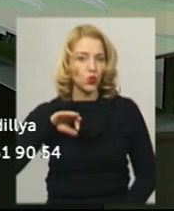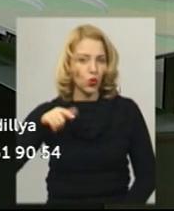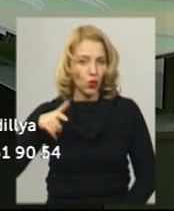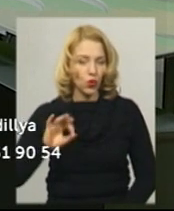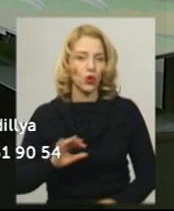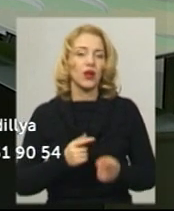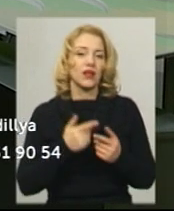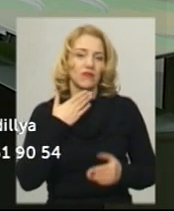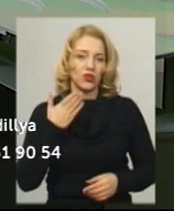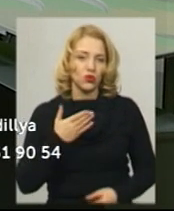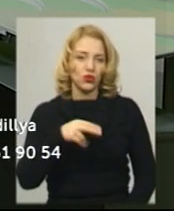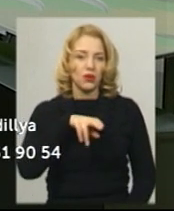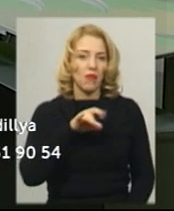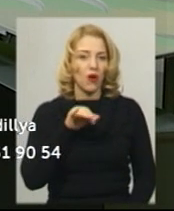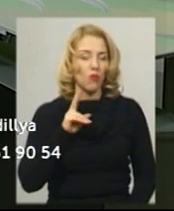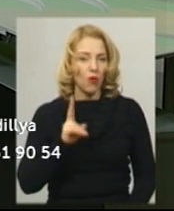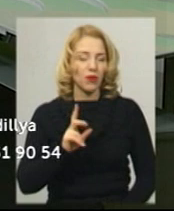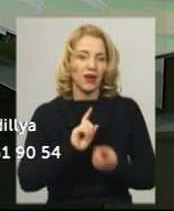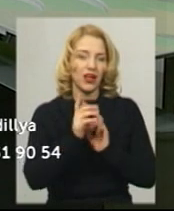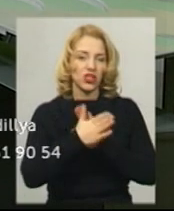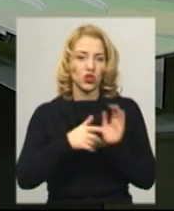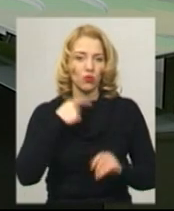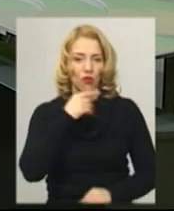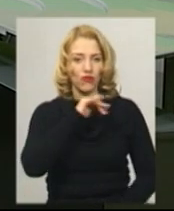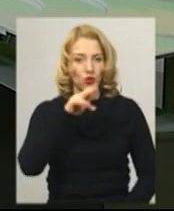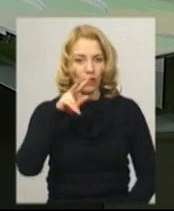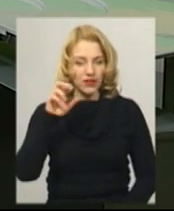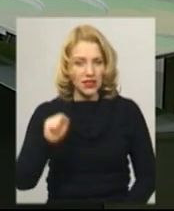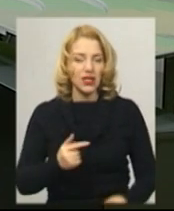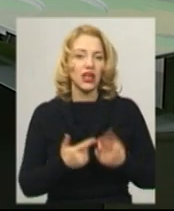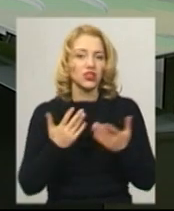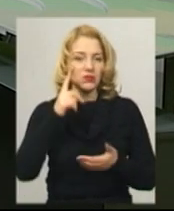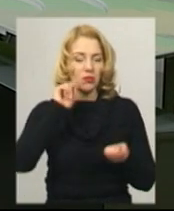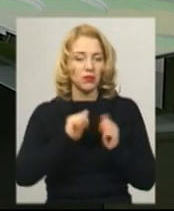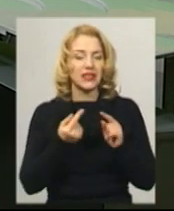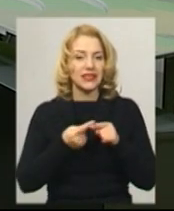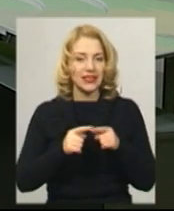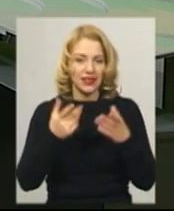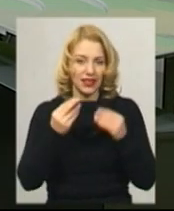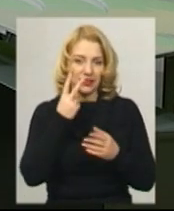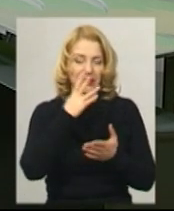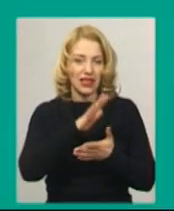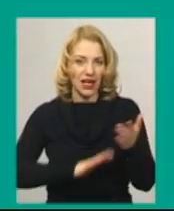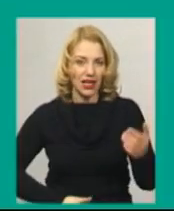ведуча Світлана Поробок на жесту мову перекладає Оксана Фіновська. Чим запам'ятається нам день – дивіться далі.